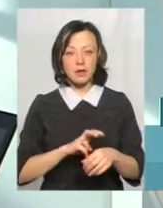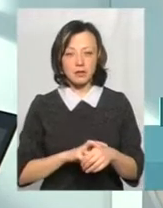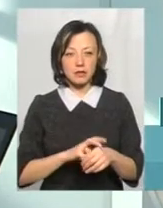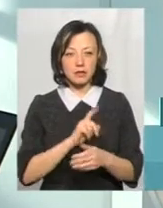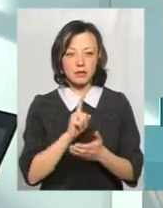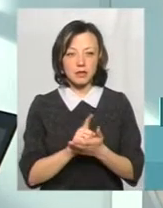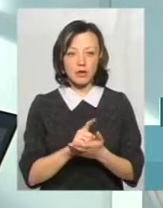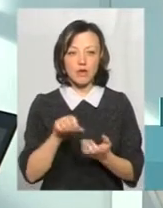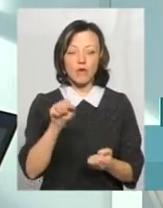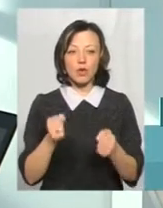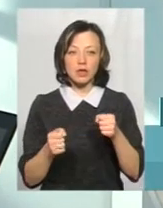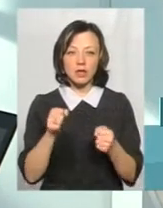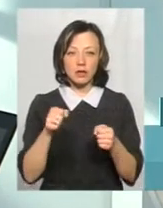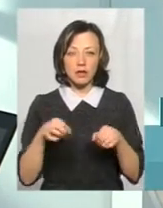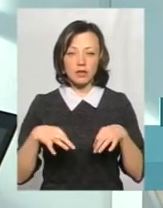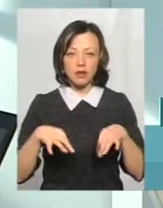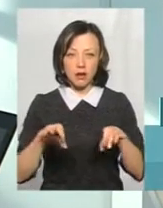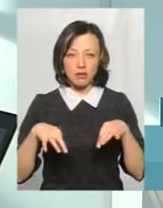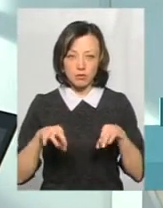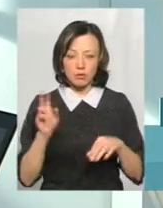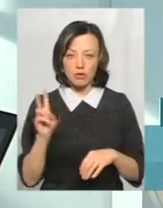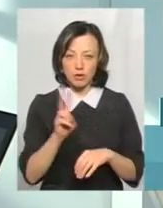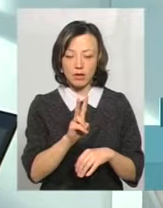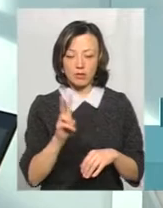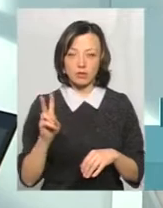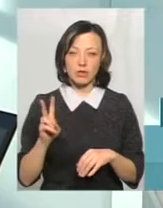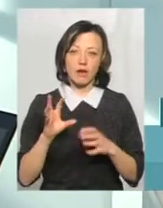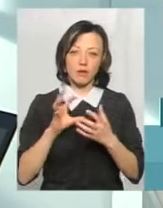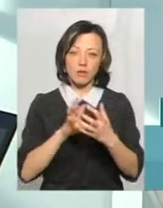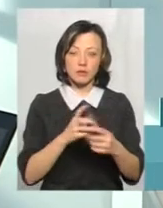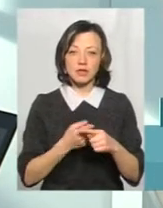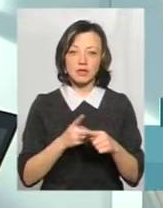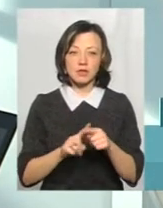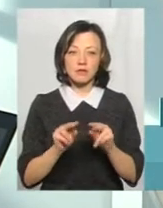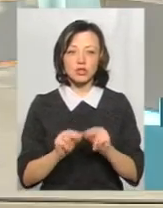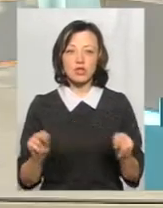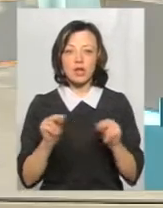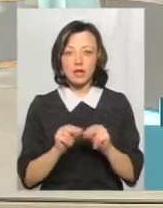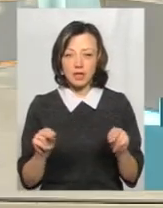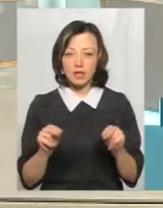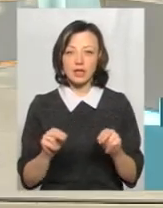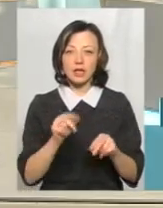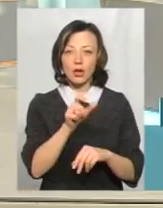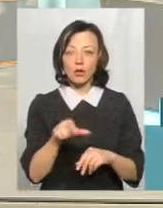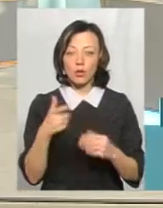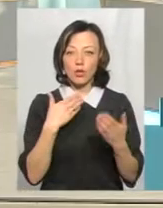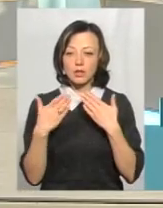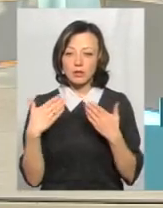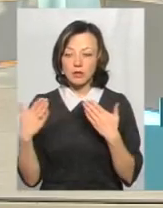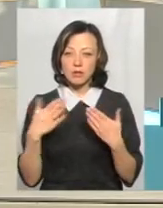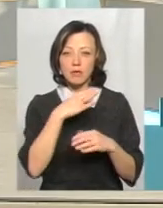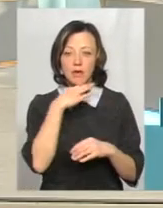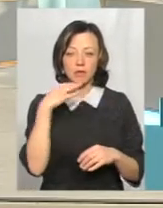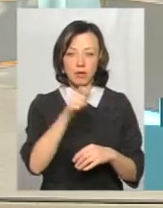водії, тролейбусів, автобусів, вчителі, це всі люди, які контактують з